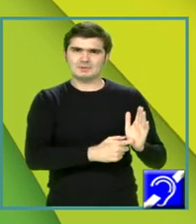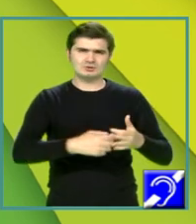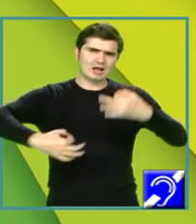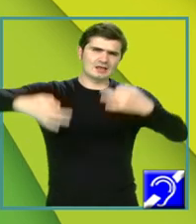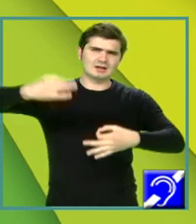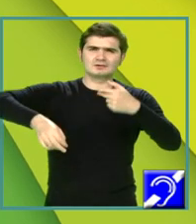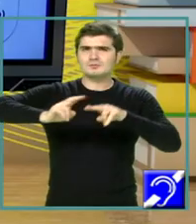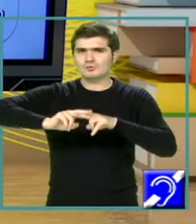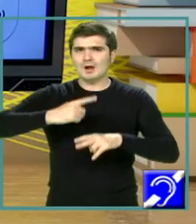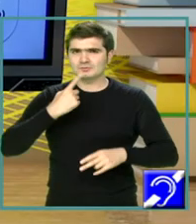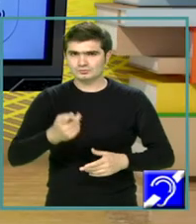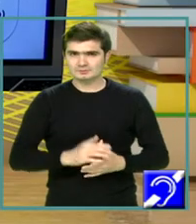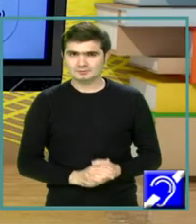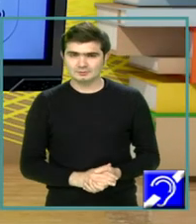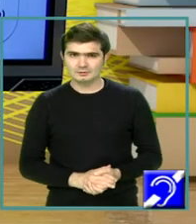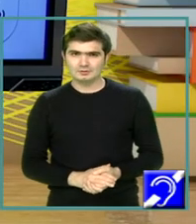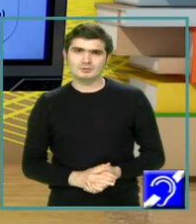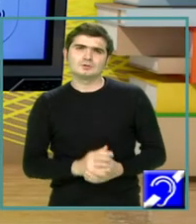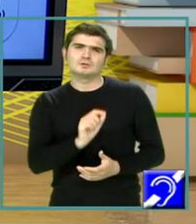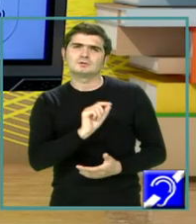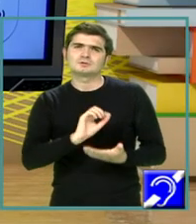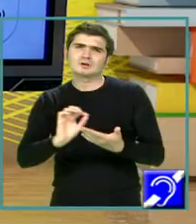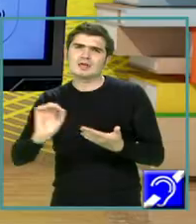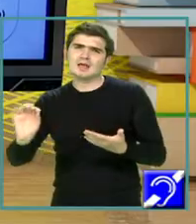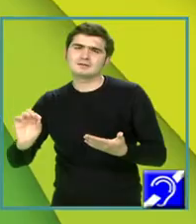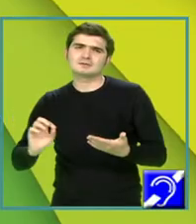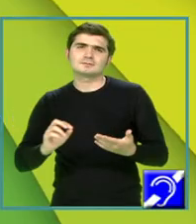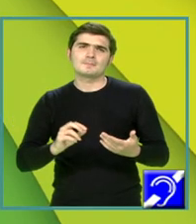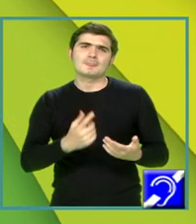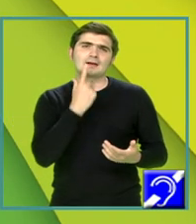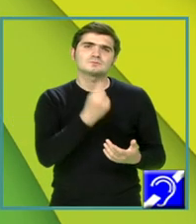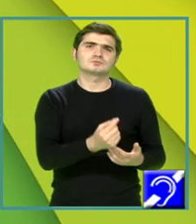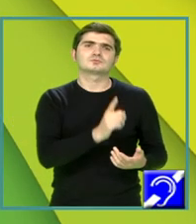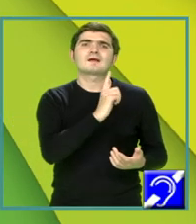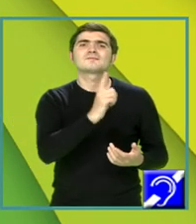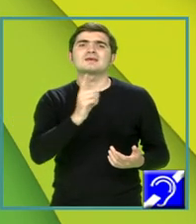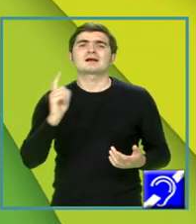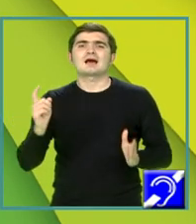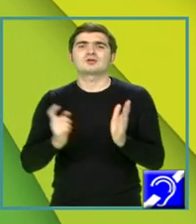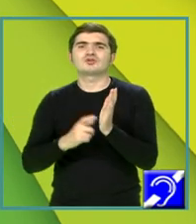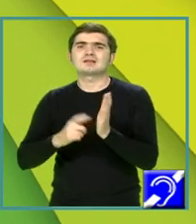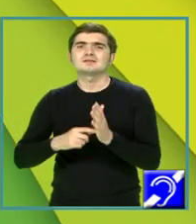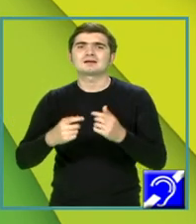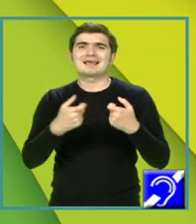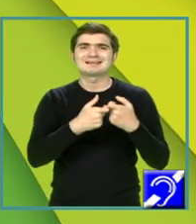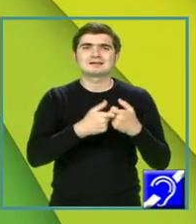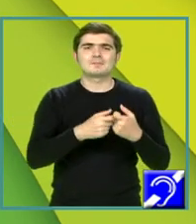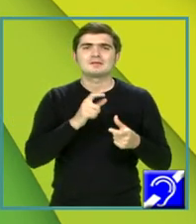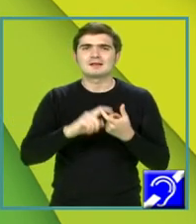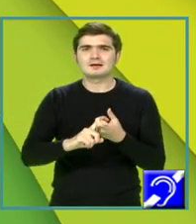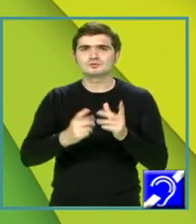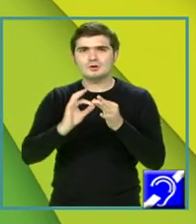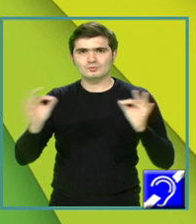cum v-am promis în detaliu. Scrie pe foaia de examen, în enunțuri, răspunsul la fiecare dintre următoarele cerințe cu privire la textul dat.